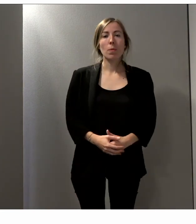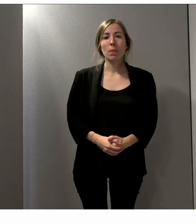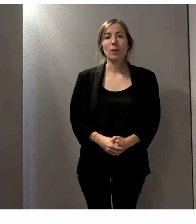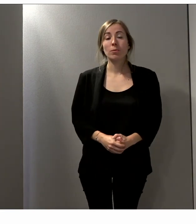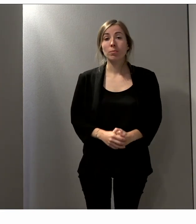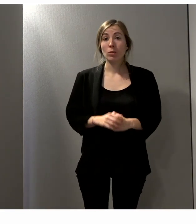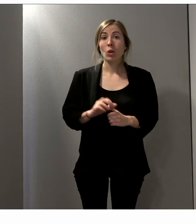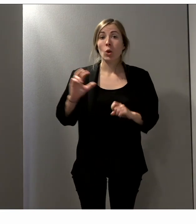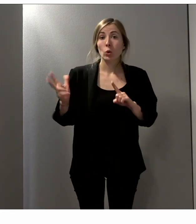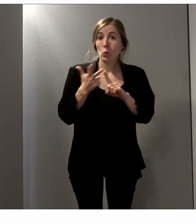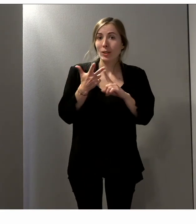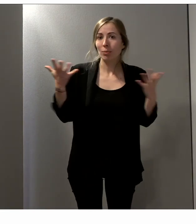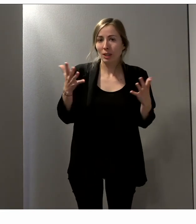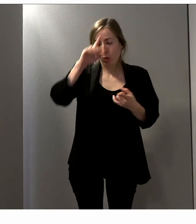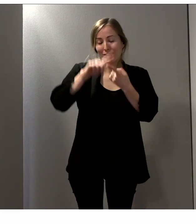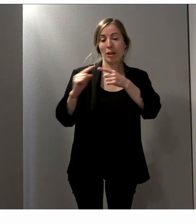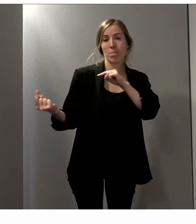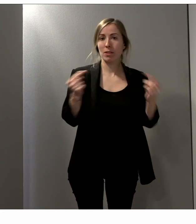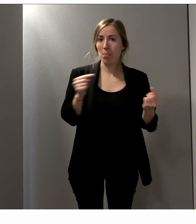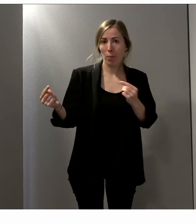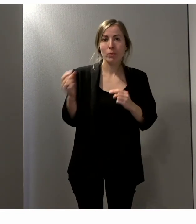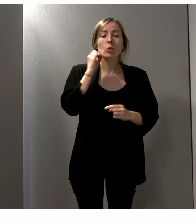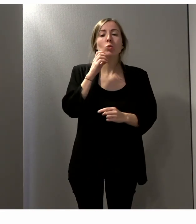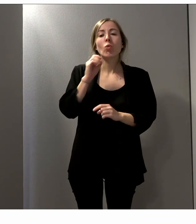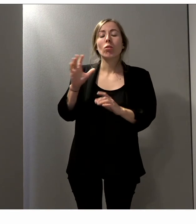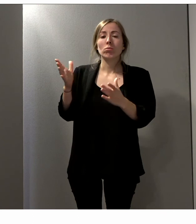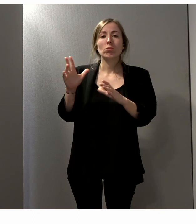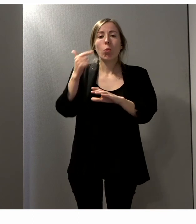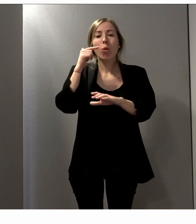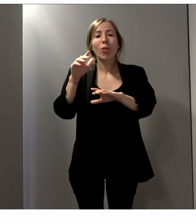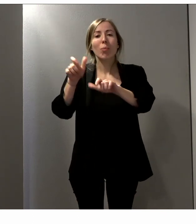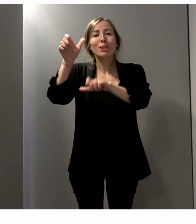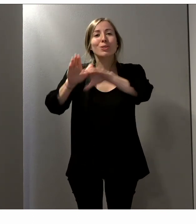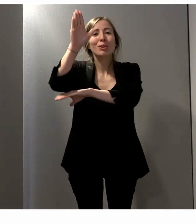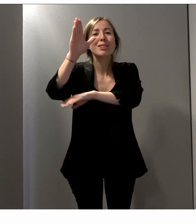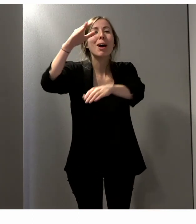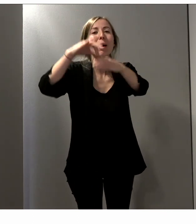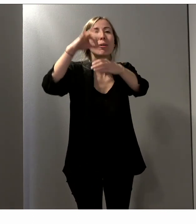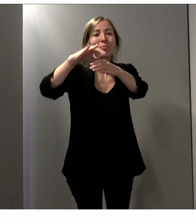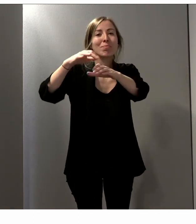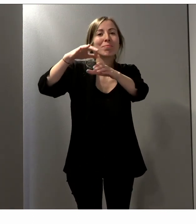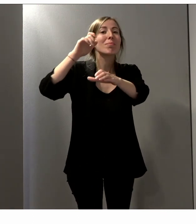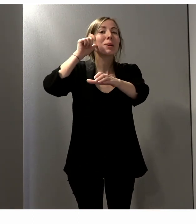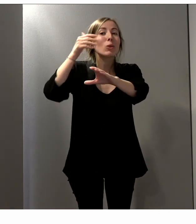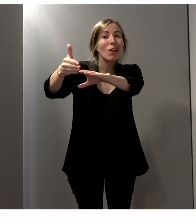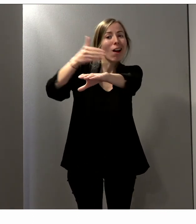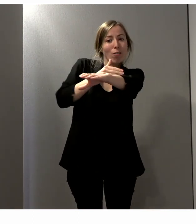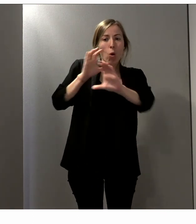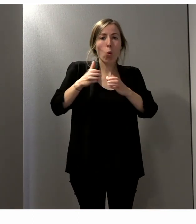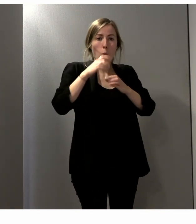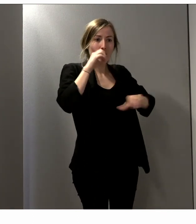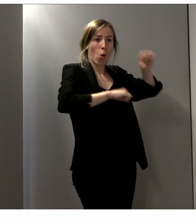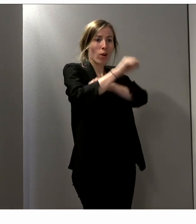primaires qui sont retransmis également à la télévision. Donc c'est un dispositif qui doit être mis en